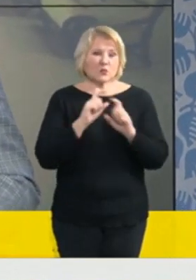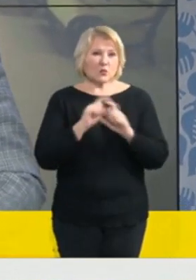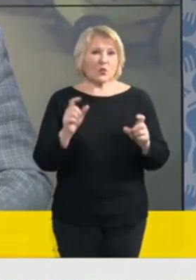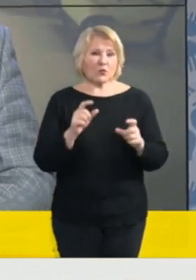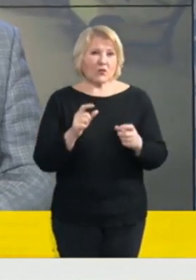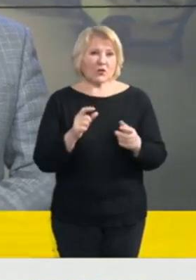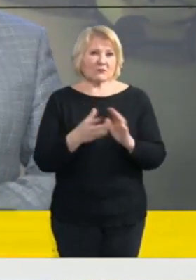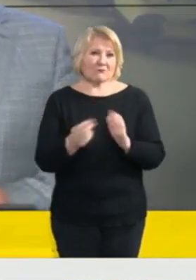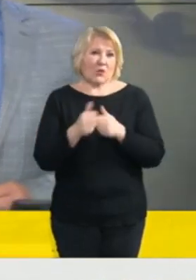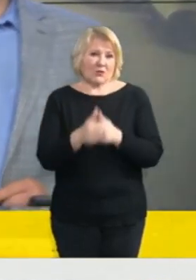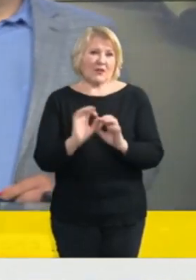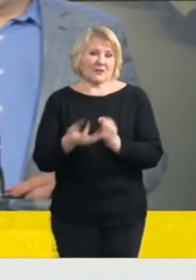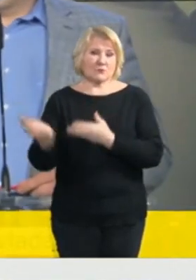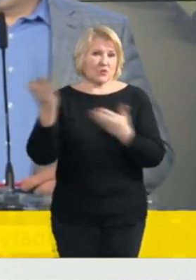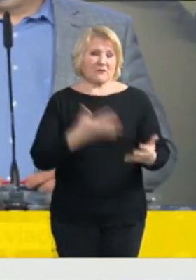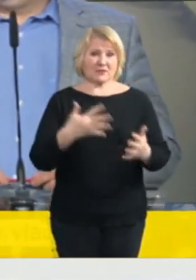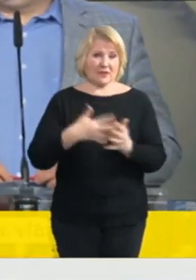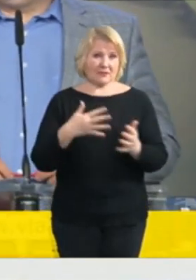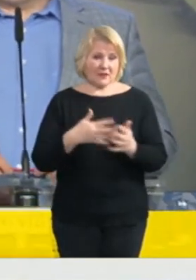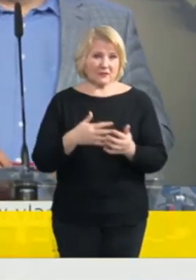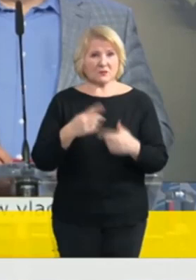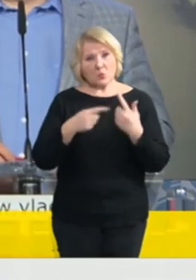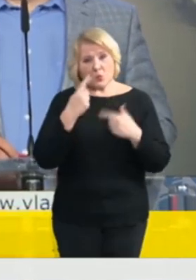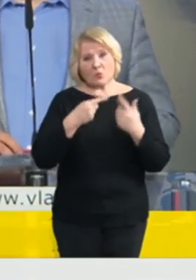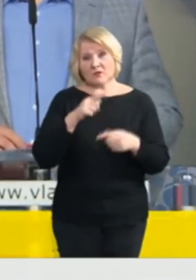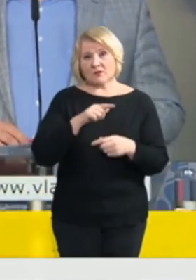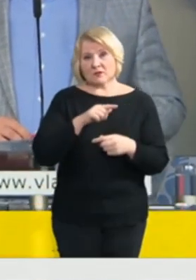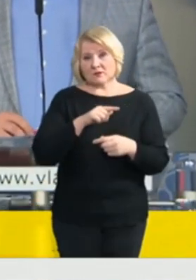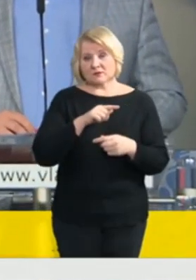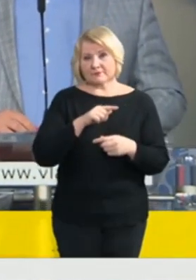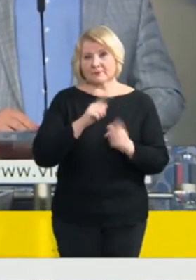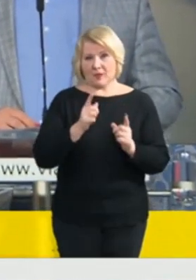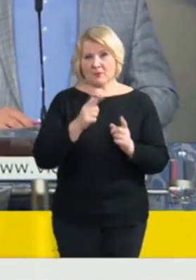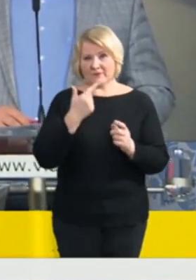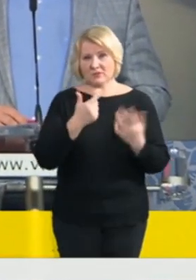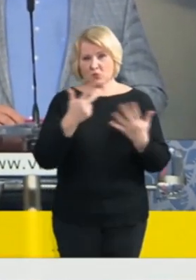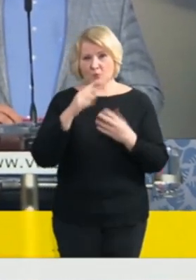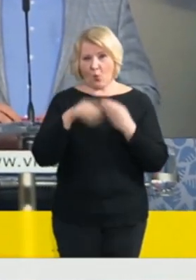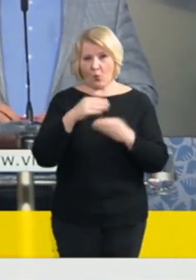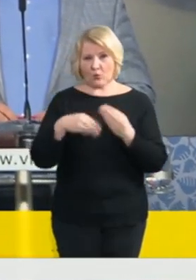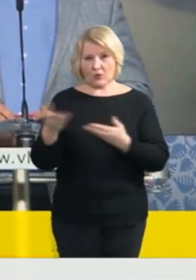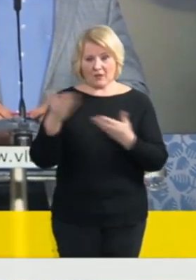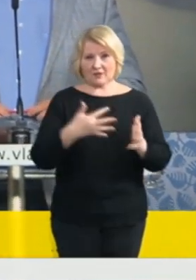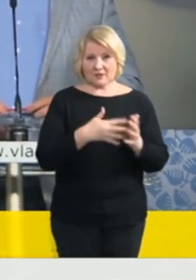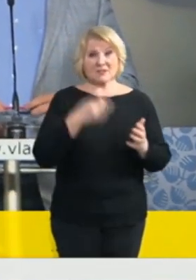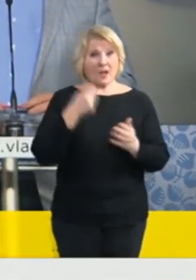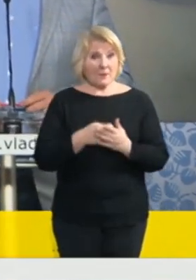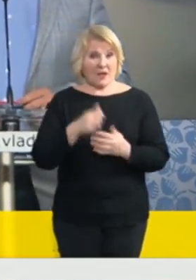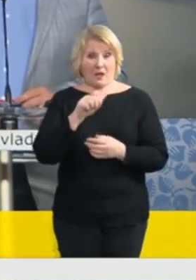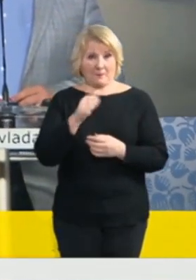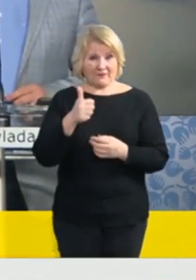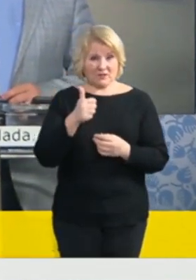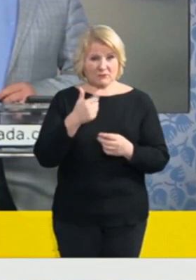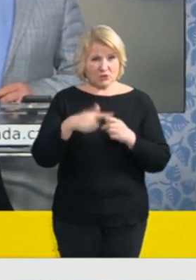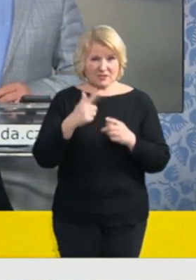měly být dodány ty testy, padl termín do 28. února nebo 28. února, je ten termín 1. března tedy ohrožený nebo už